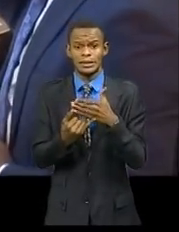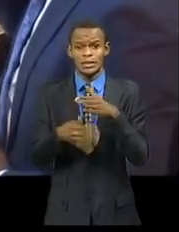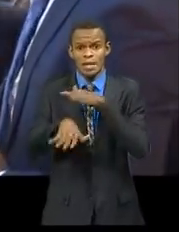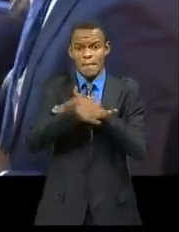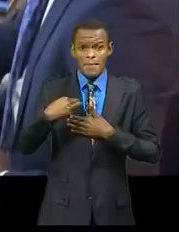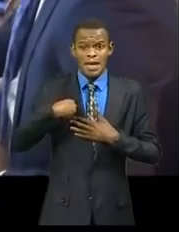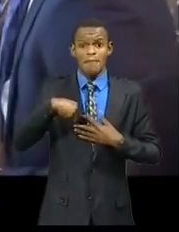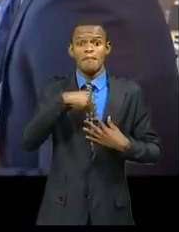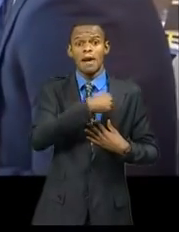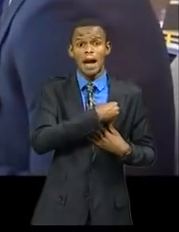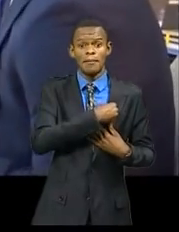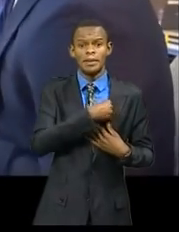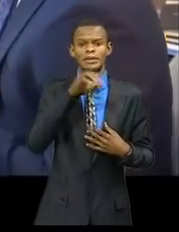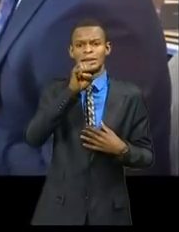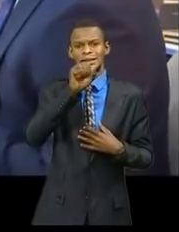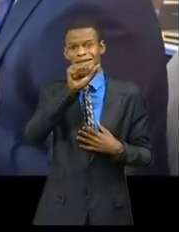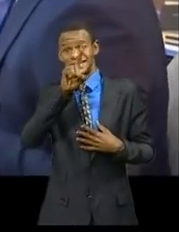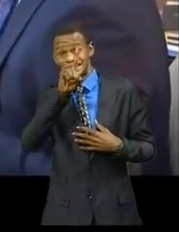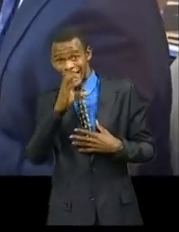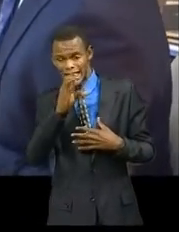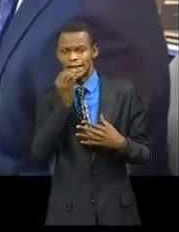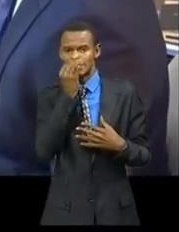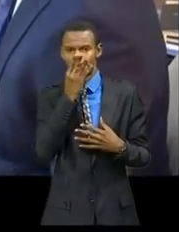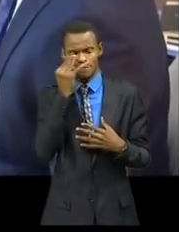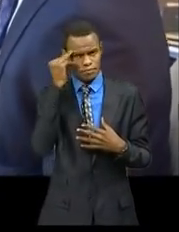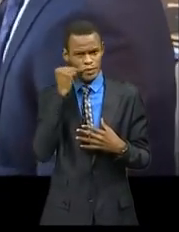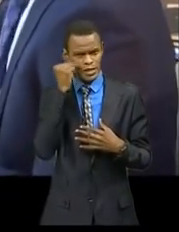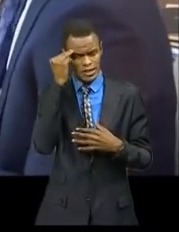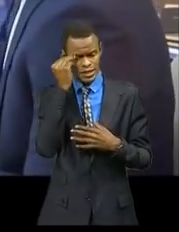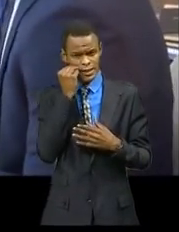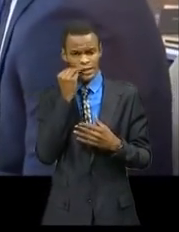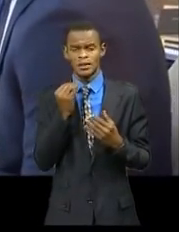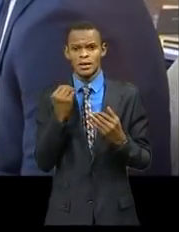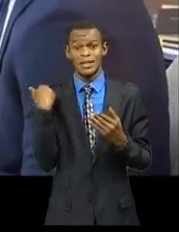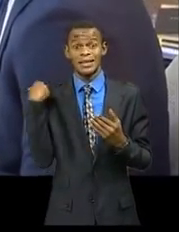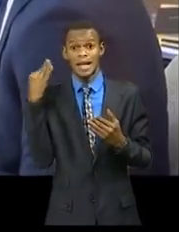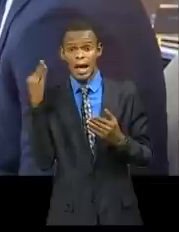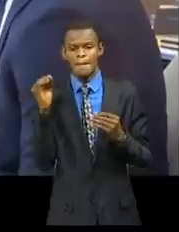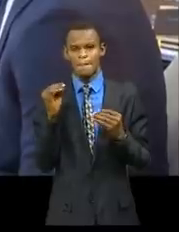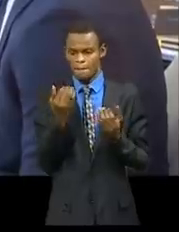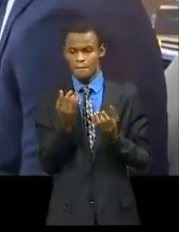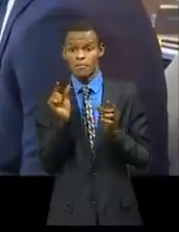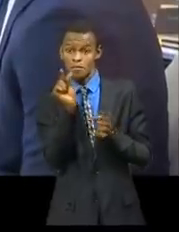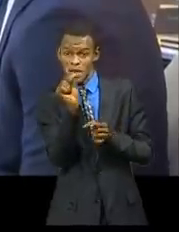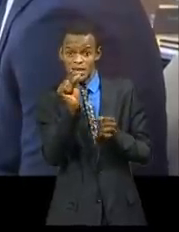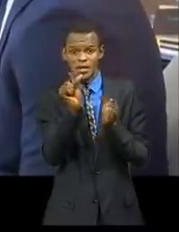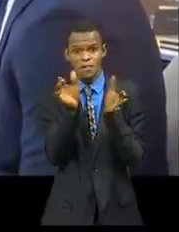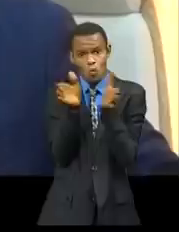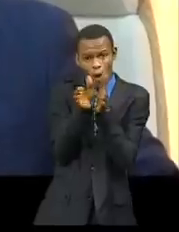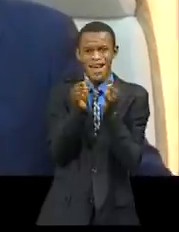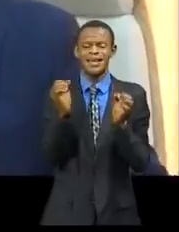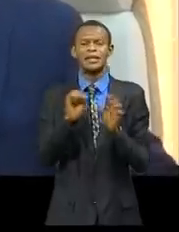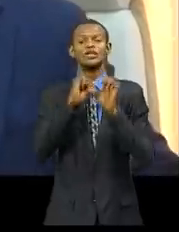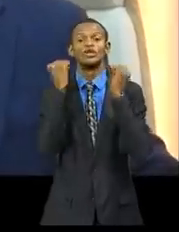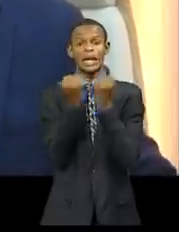collègue, le ministre d'État, ministre de Petites et Moyennes entreprise, a soumis au Conseil le dossier relatif au